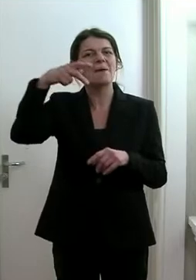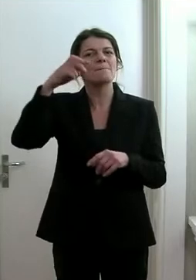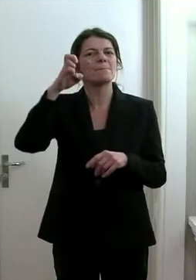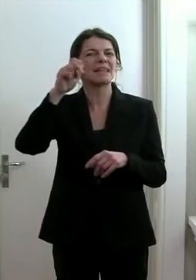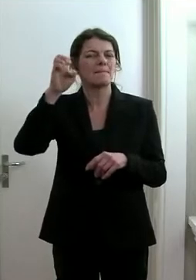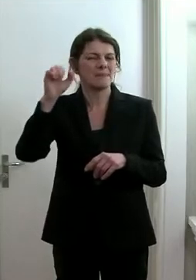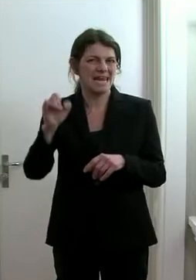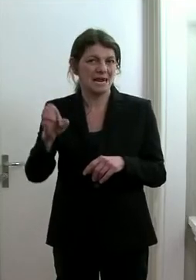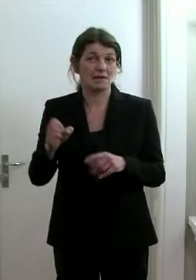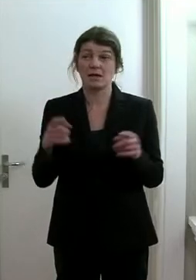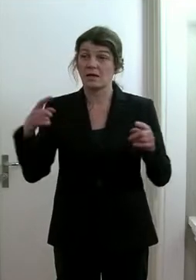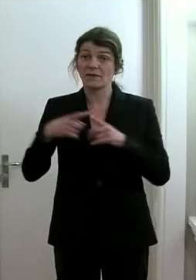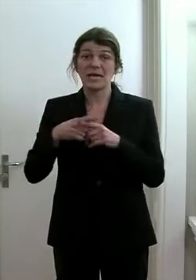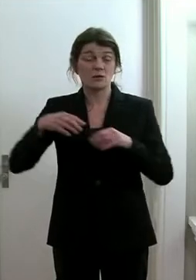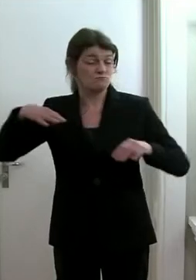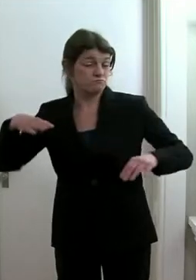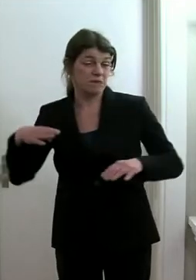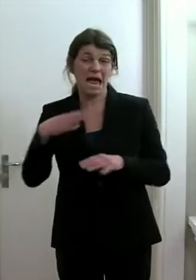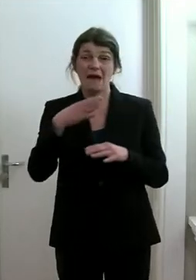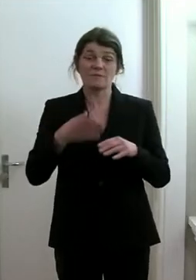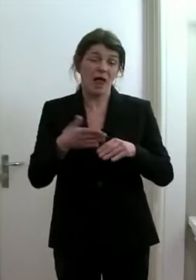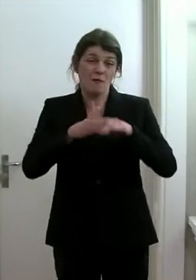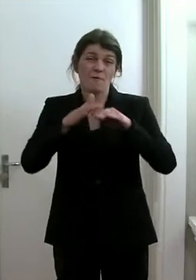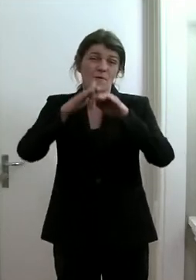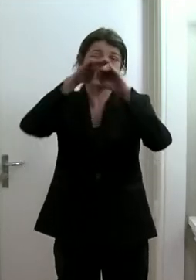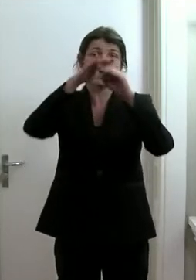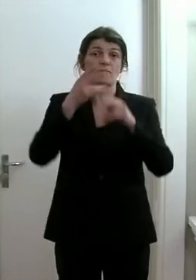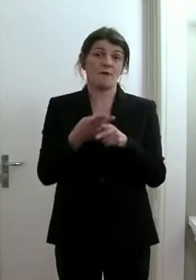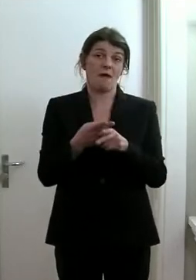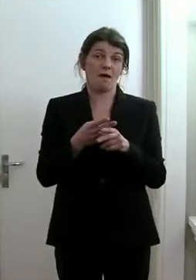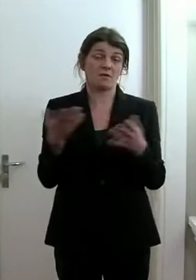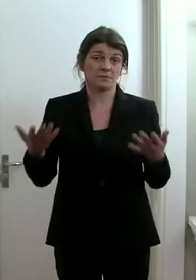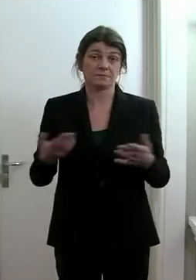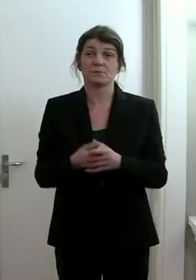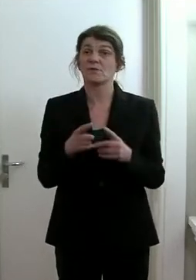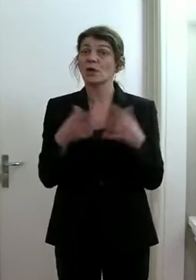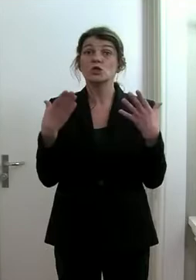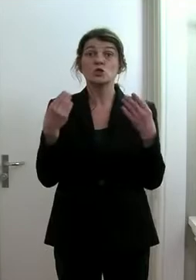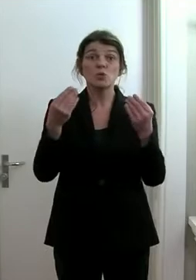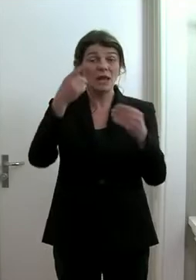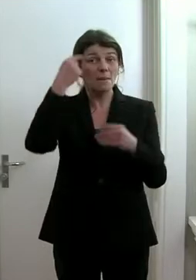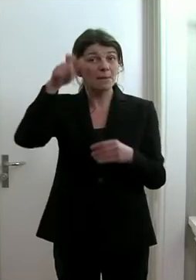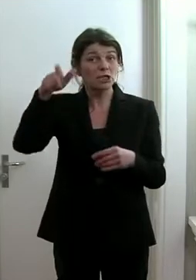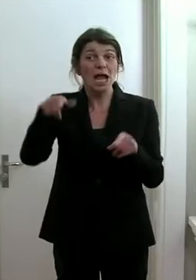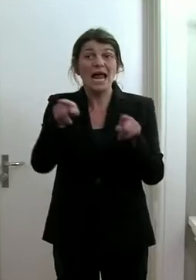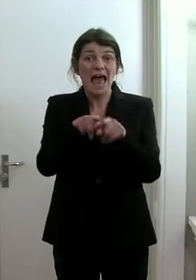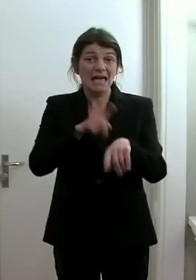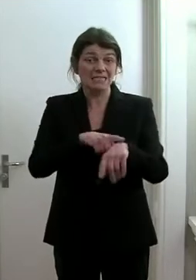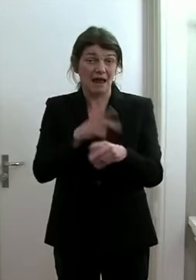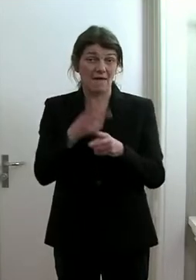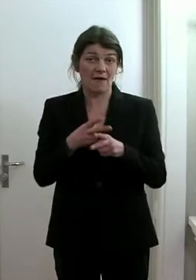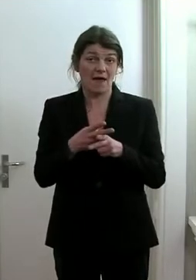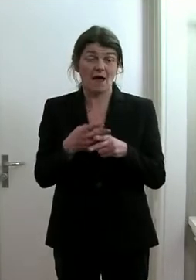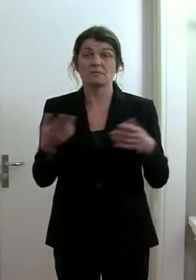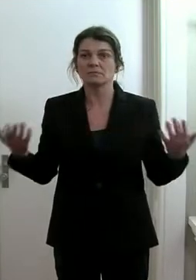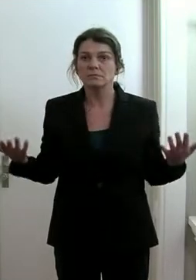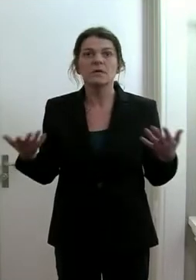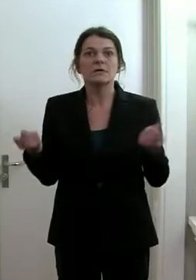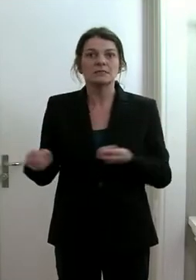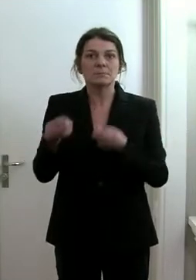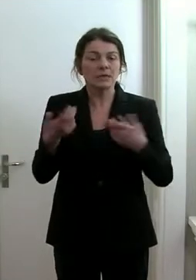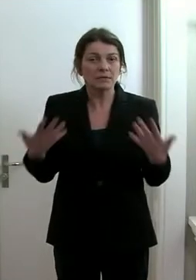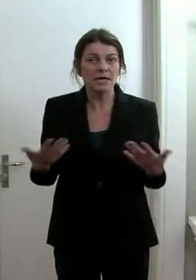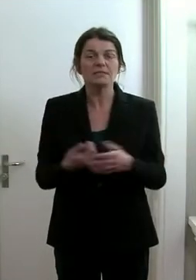exponentielles Wachstum an Erkrankten aufweist. Und wenn zu viele Menschen gleichzeitig erkranken, bringt uns diese